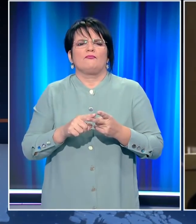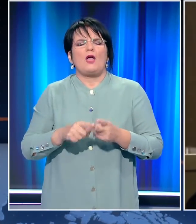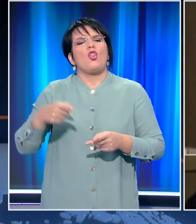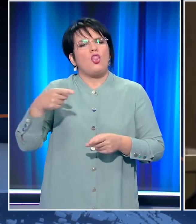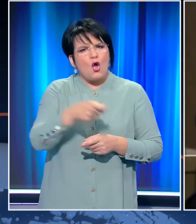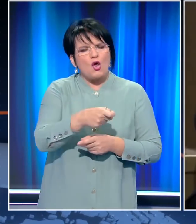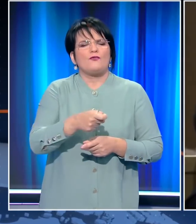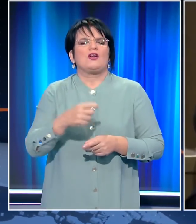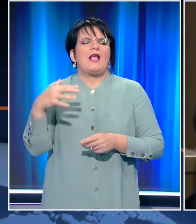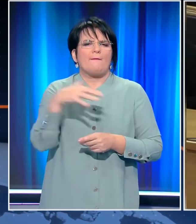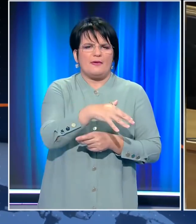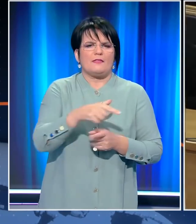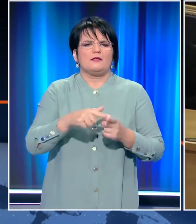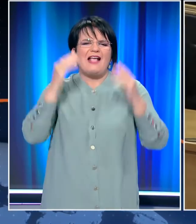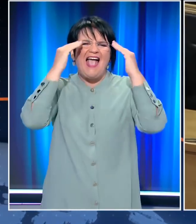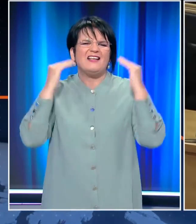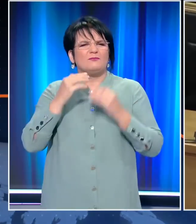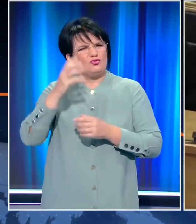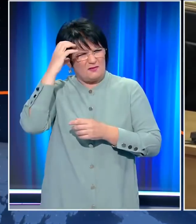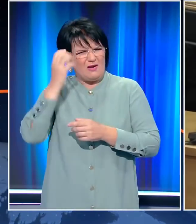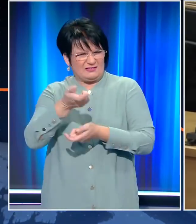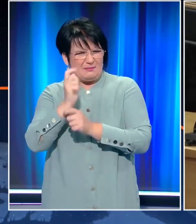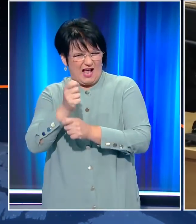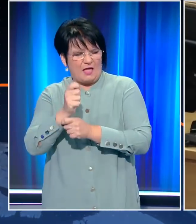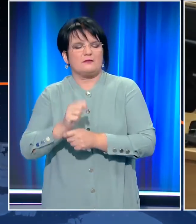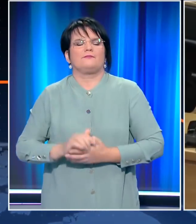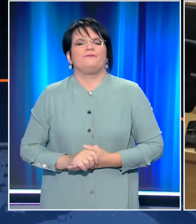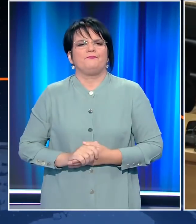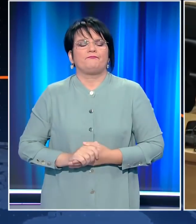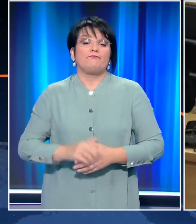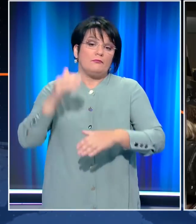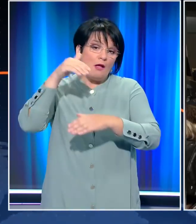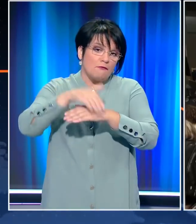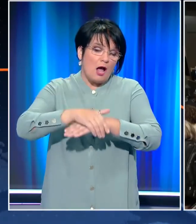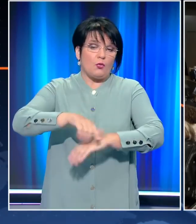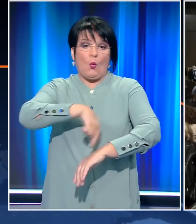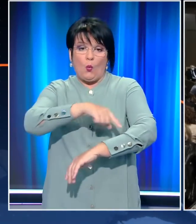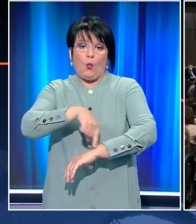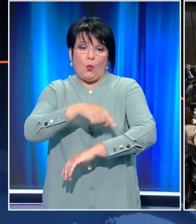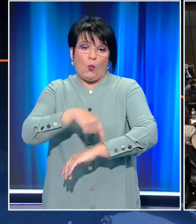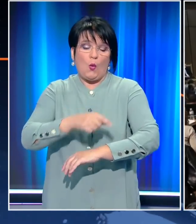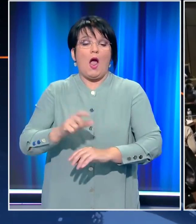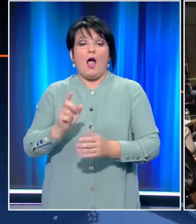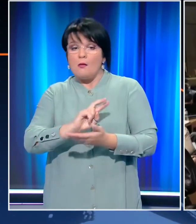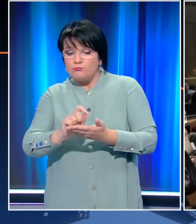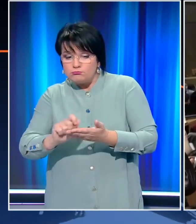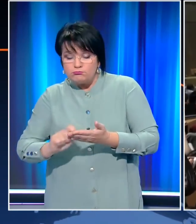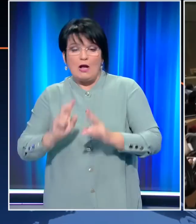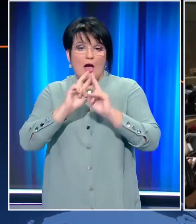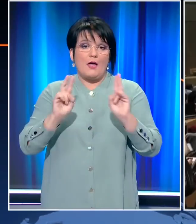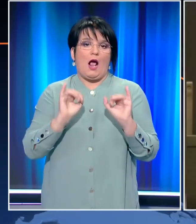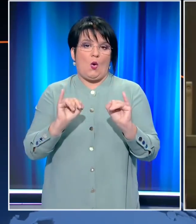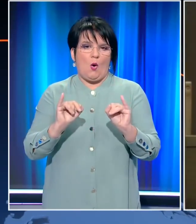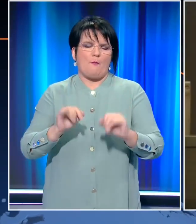δολοφονική επίθεση στους Αιγύπτιους ψαράδες. Η νύχτα θα είναι μακριά, γιατί δεν έχουν καθαρογραφία ακόμα τα αποσπάσματα.